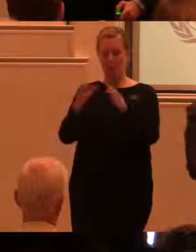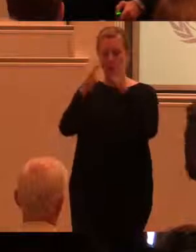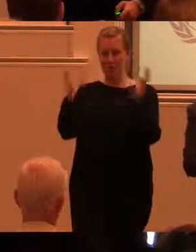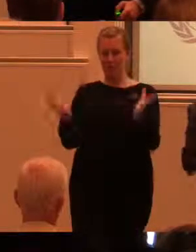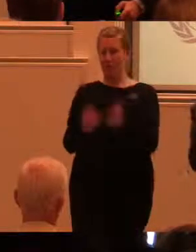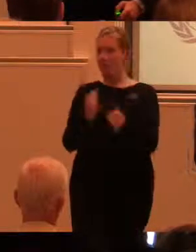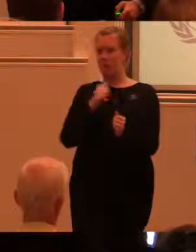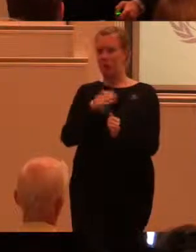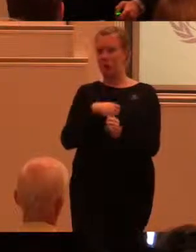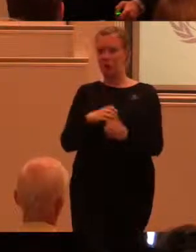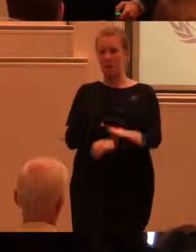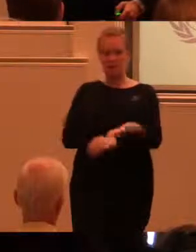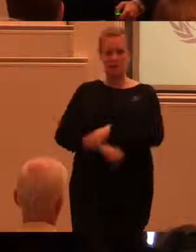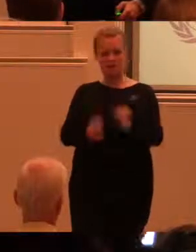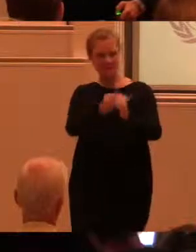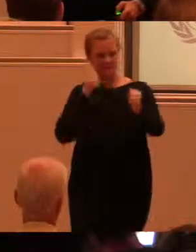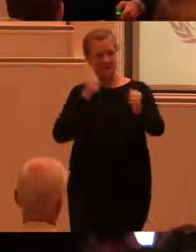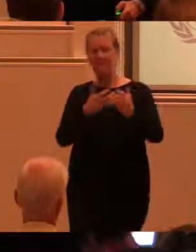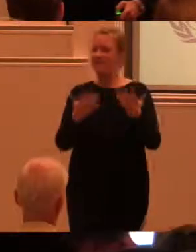spännebågen och så skapar vi